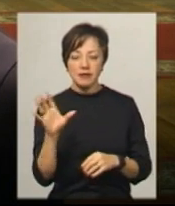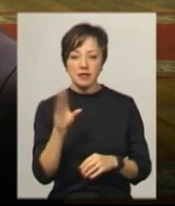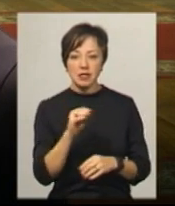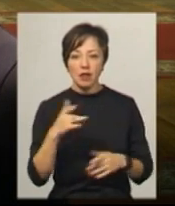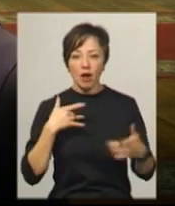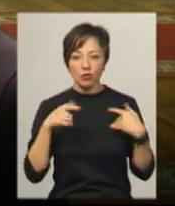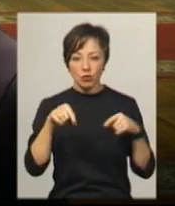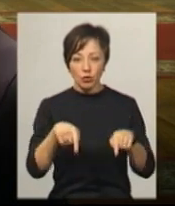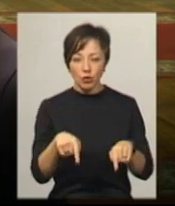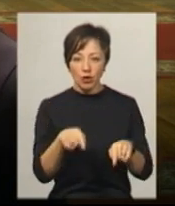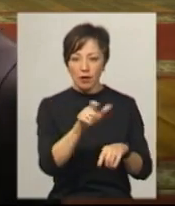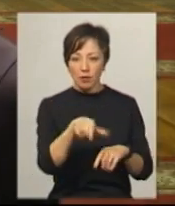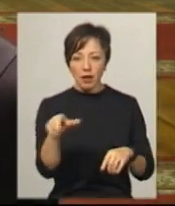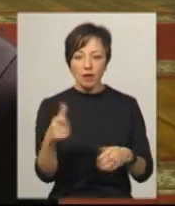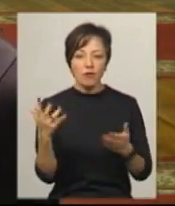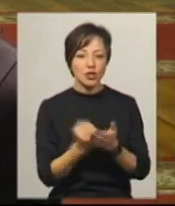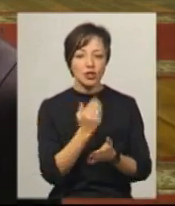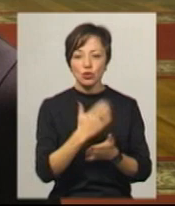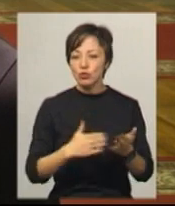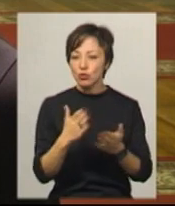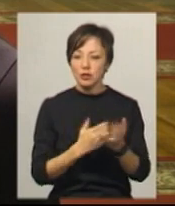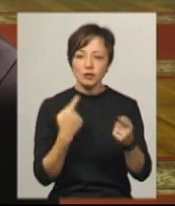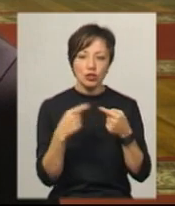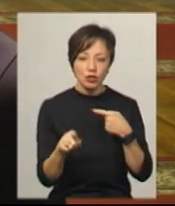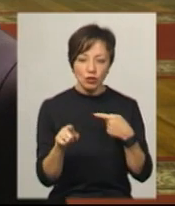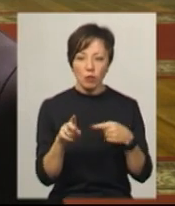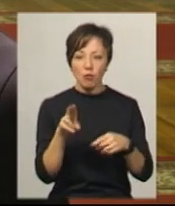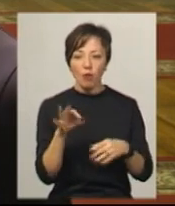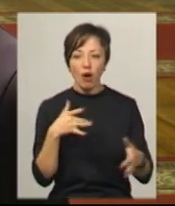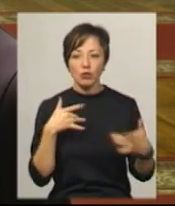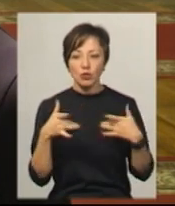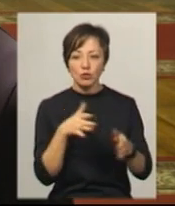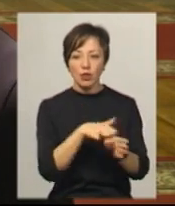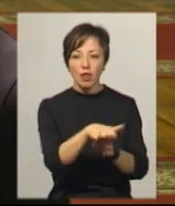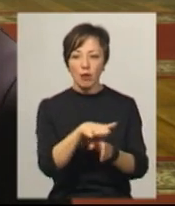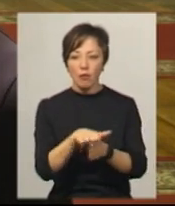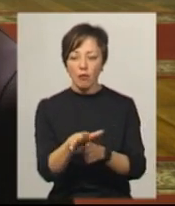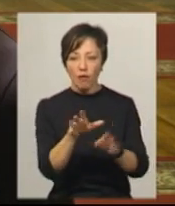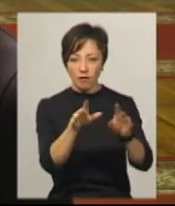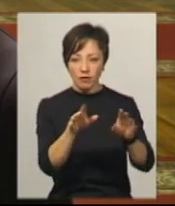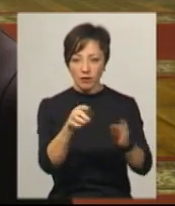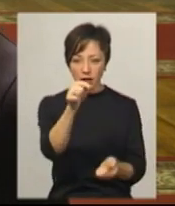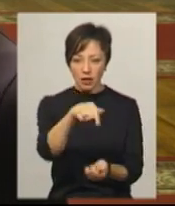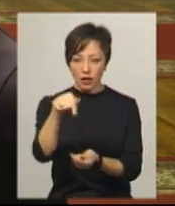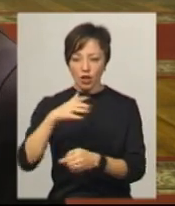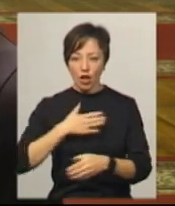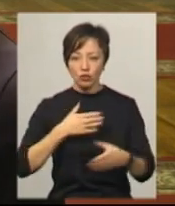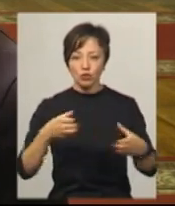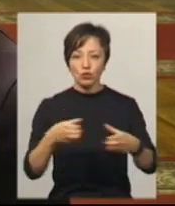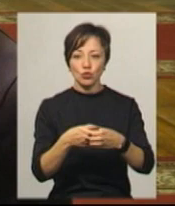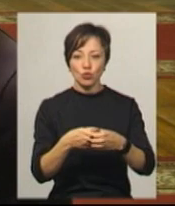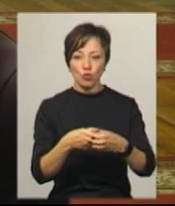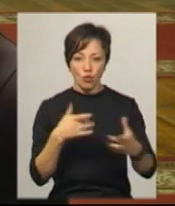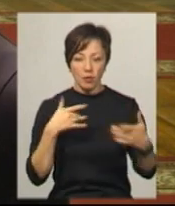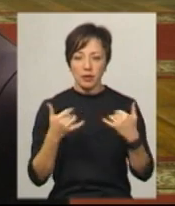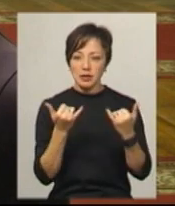виставі вийшли зовсім іншими по акторському наповненню саме нашої трупи. І